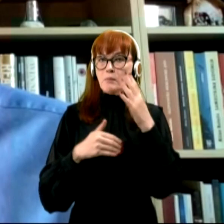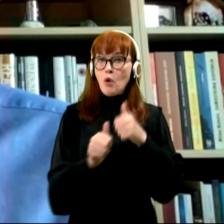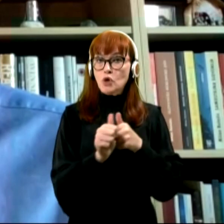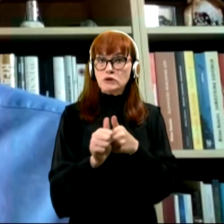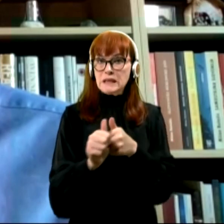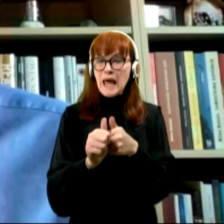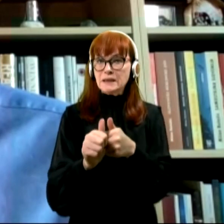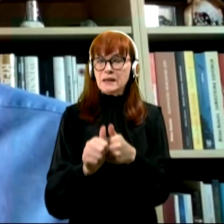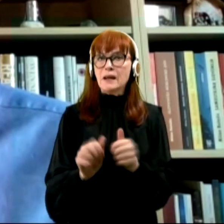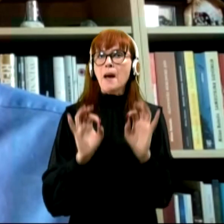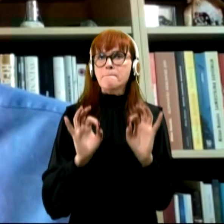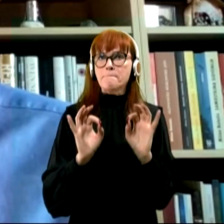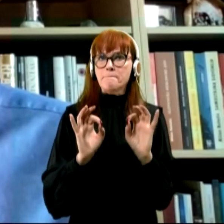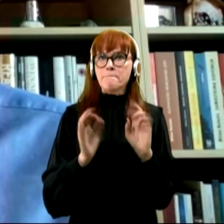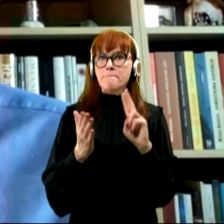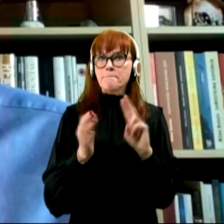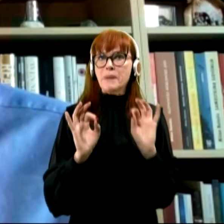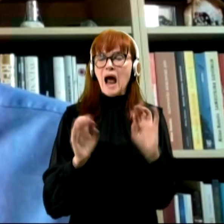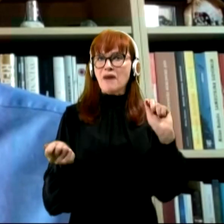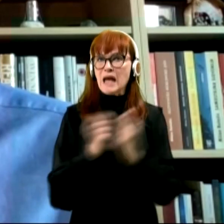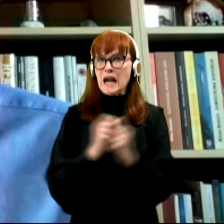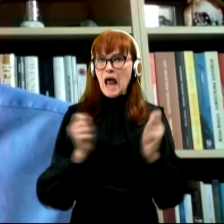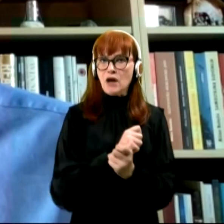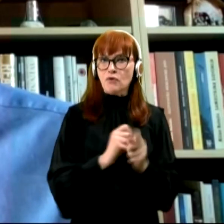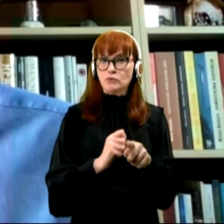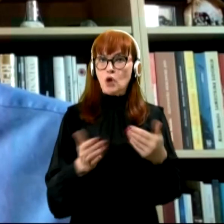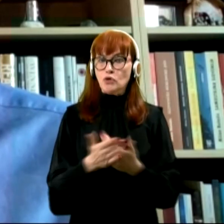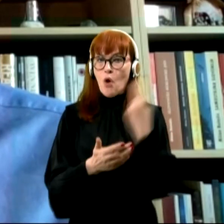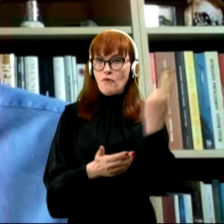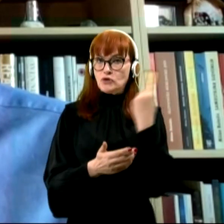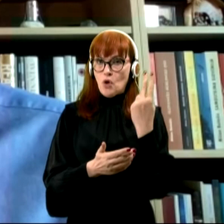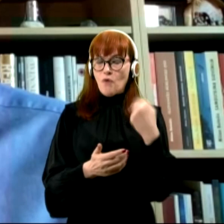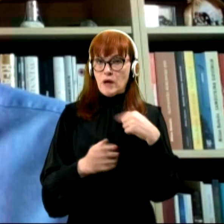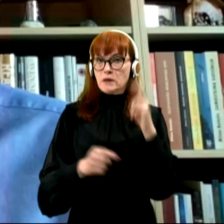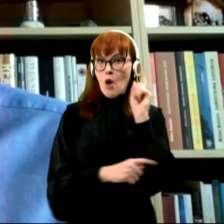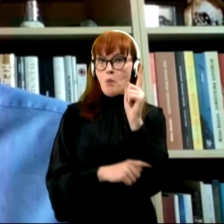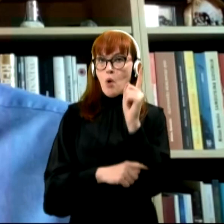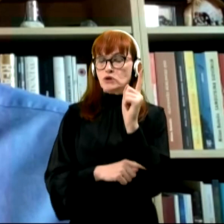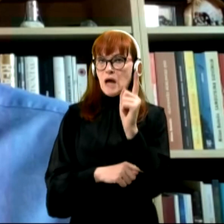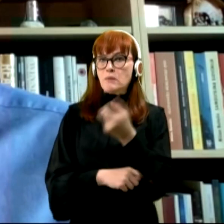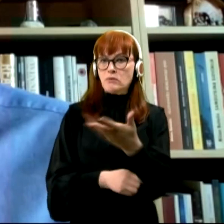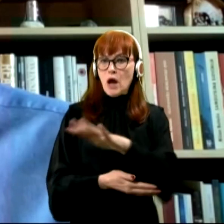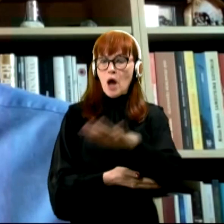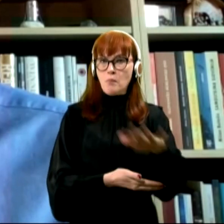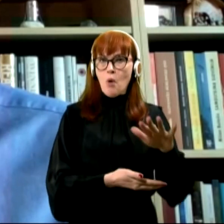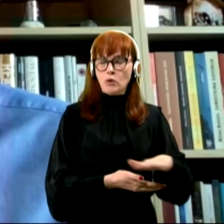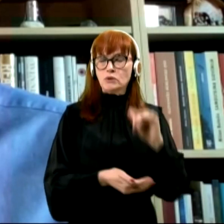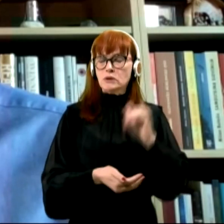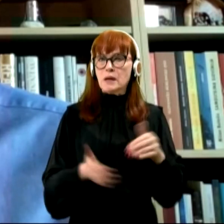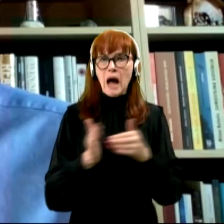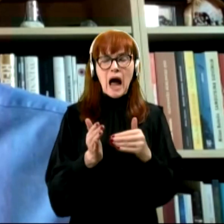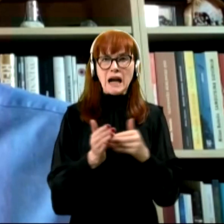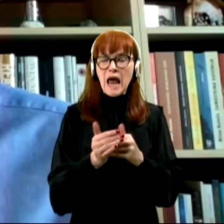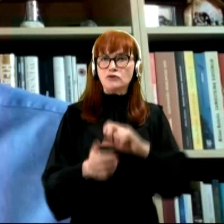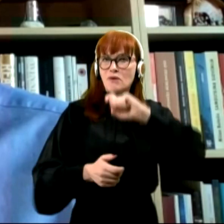sledile prave reforme. Tudi na te v Novi Sloveniji upozarjamo, ker nekaj področji je, ki bo potrebno resno zagristi